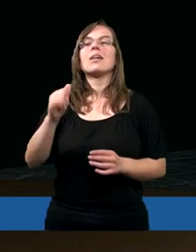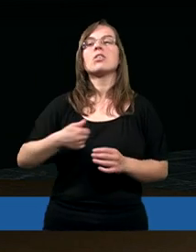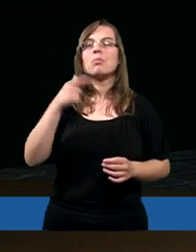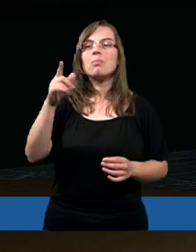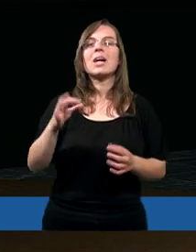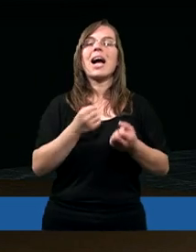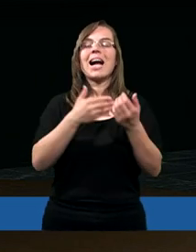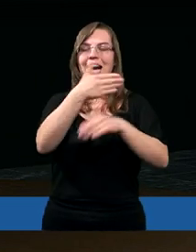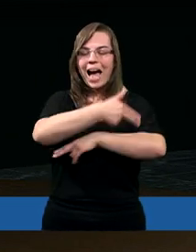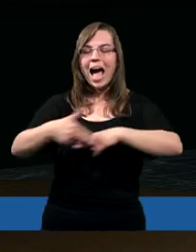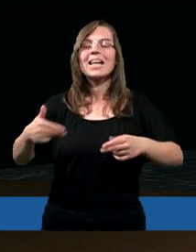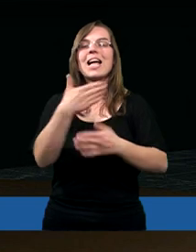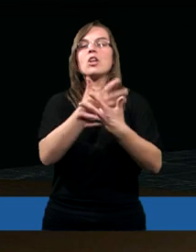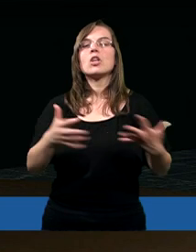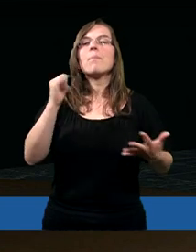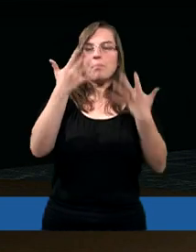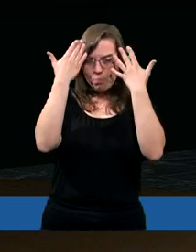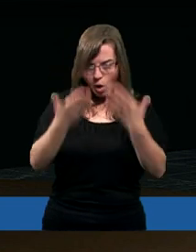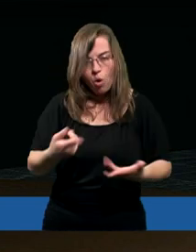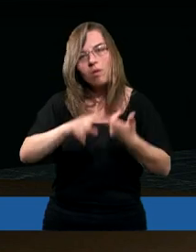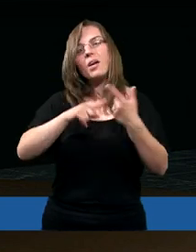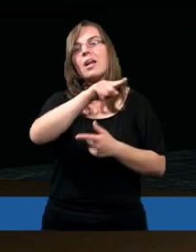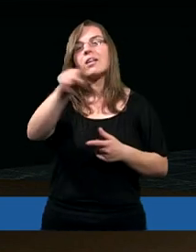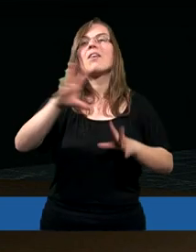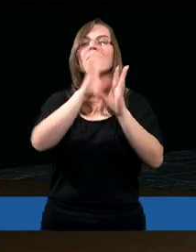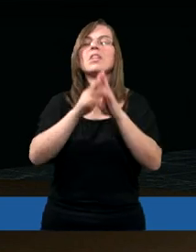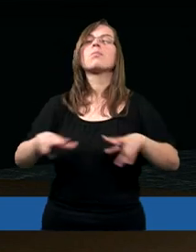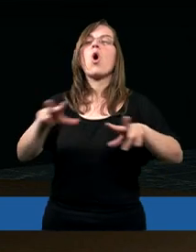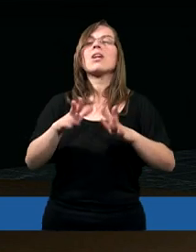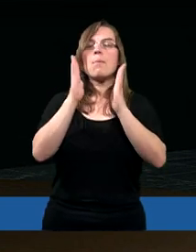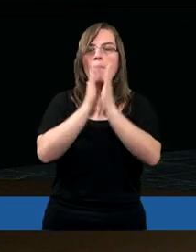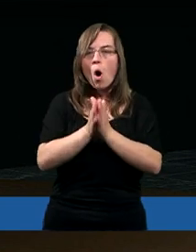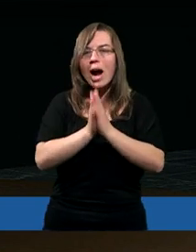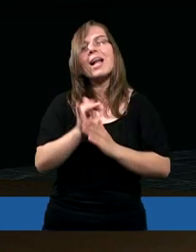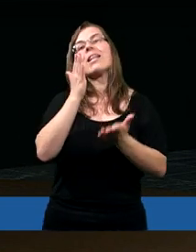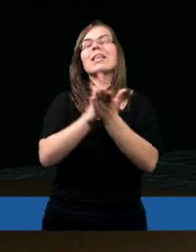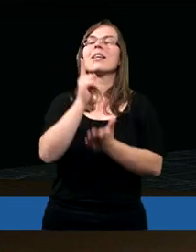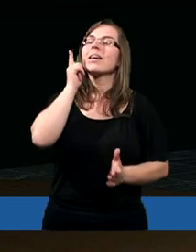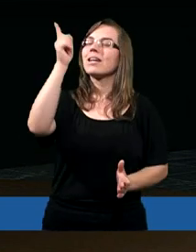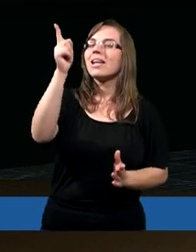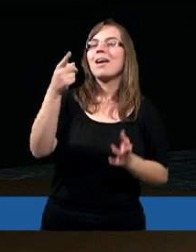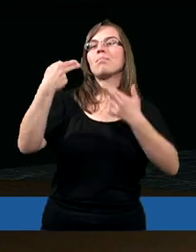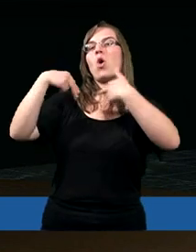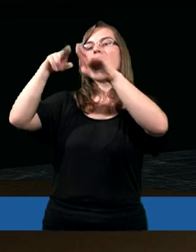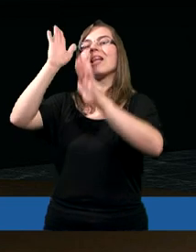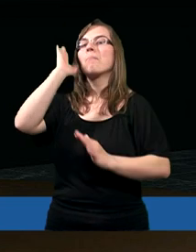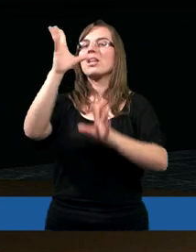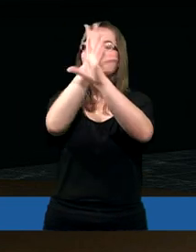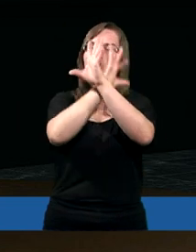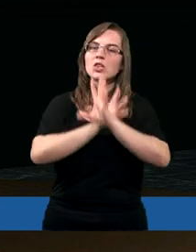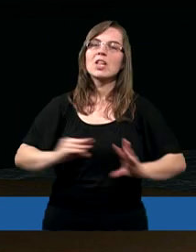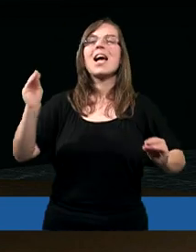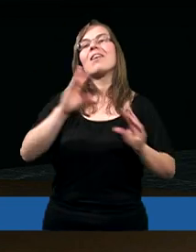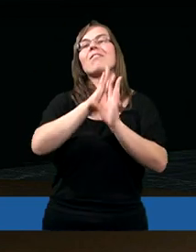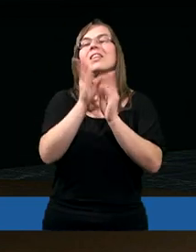ziemi i pokłonią się przed Nim wszystkie rodziny pogan. Tylko Jemu oddawać będą cześć